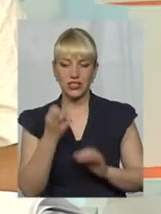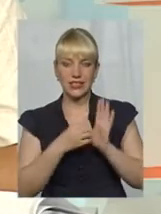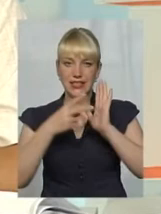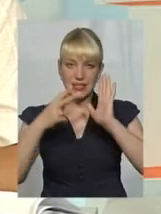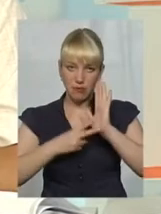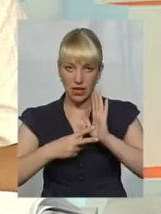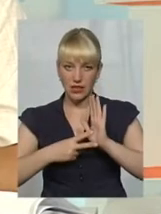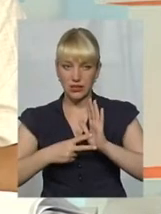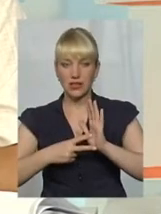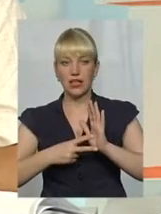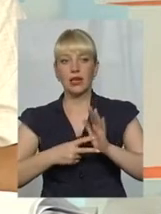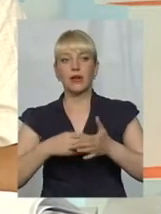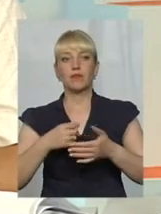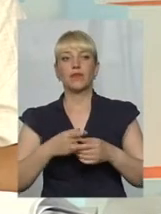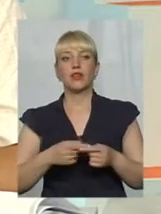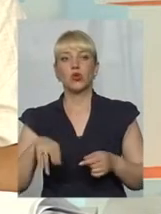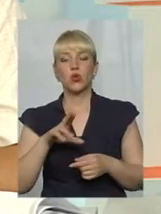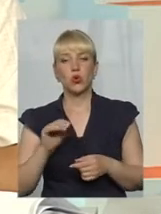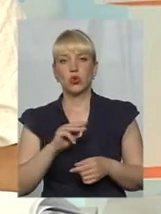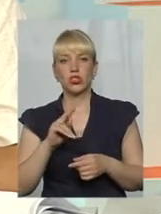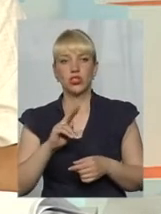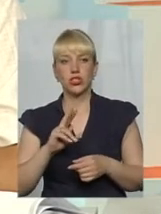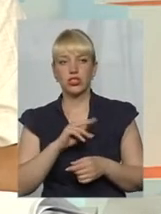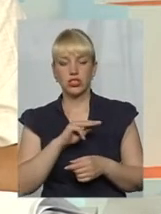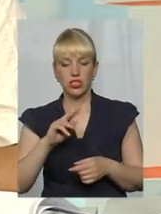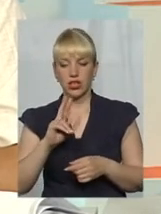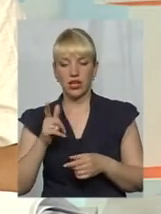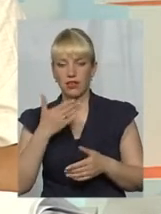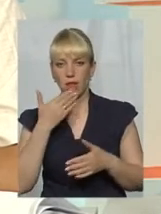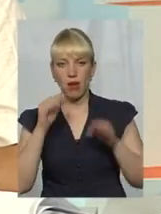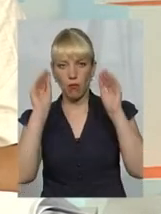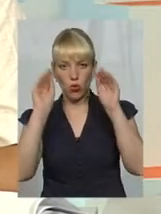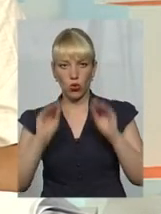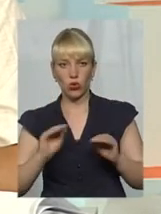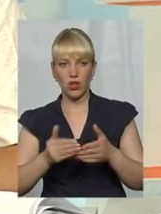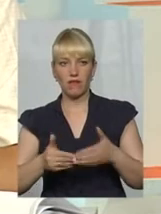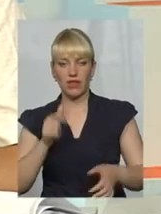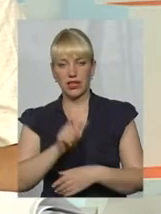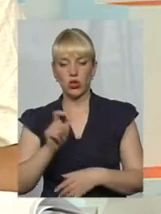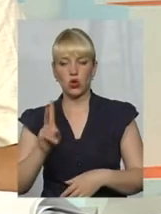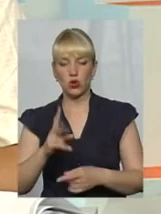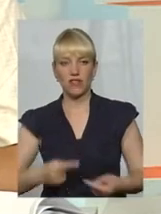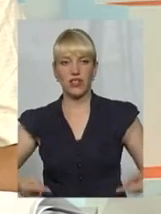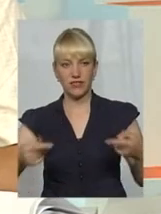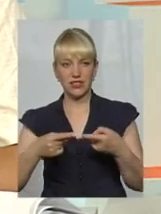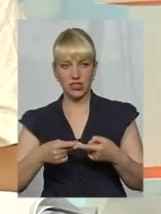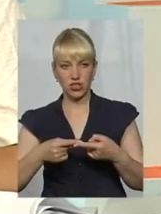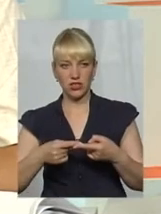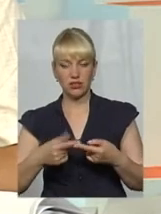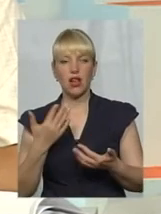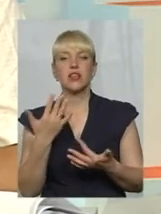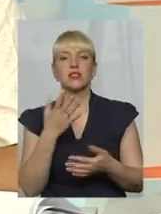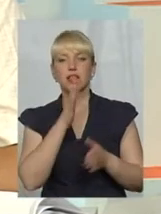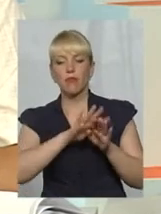управління комунального господарства не прийшло жодного протоколу від мешканців, які визначилися. Це вже скільки